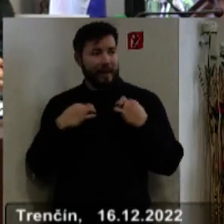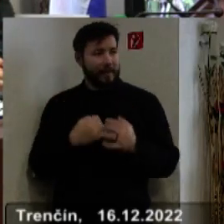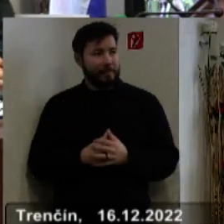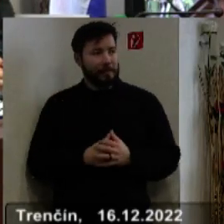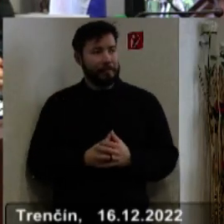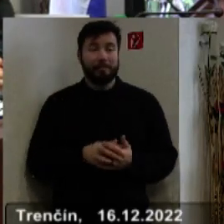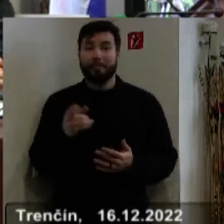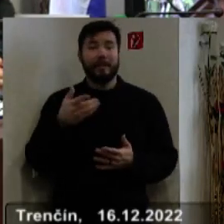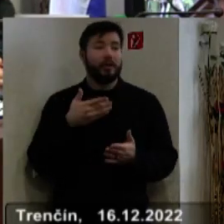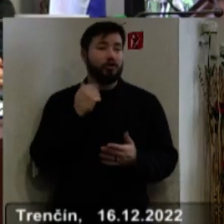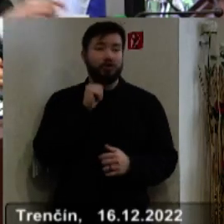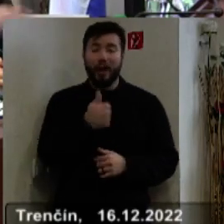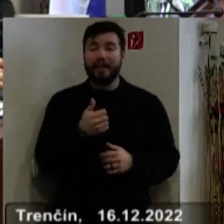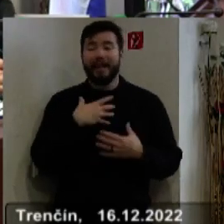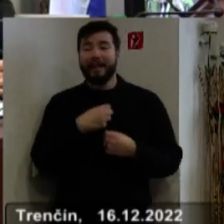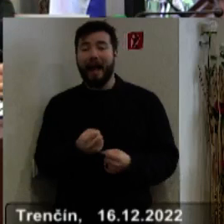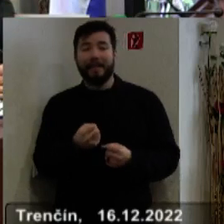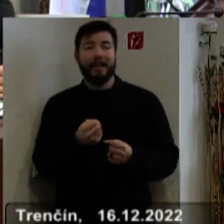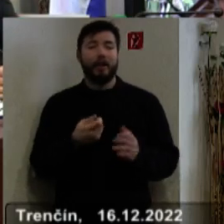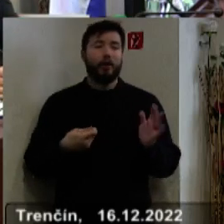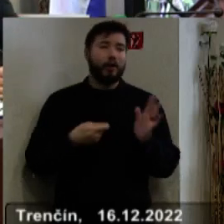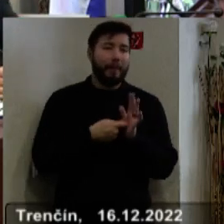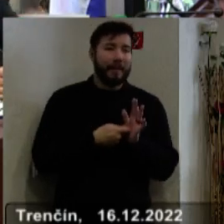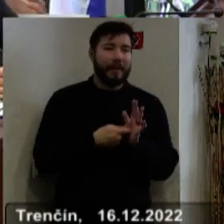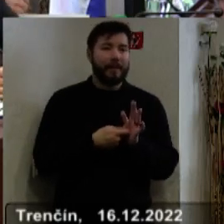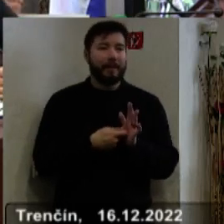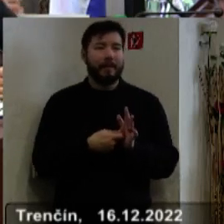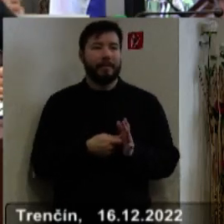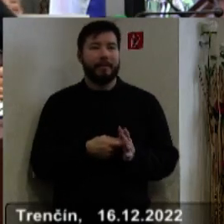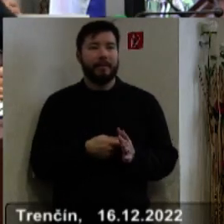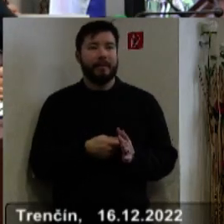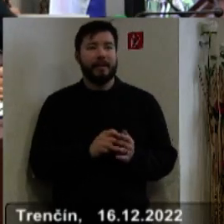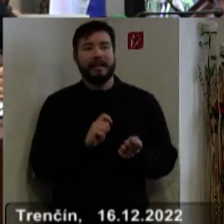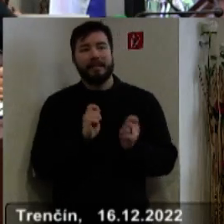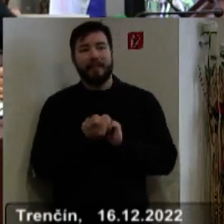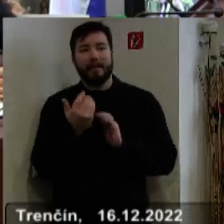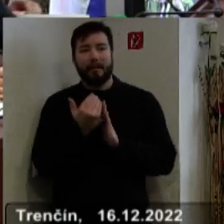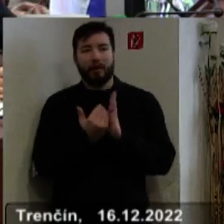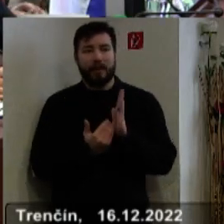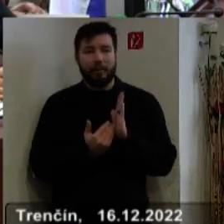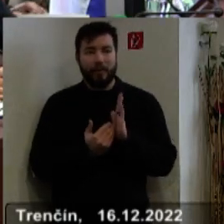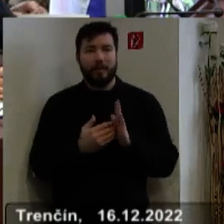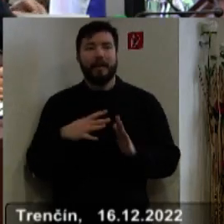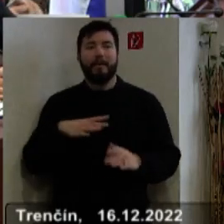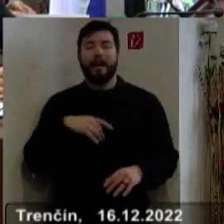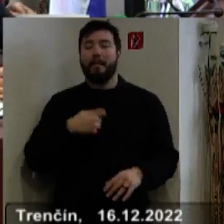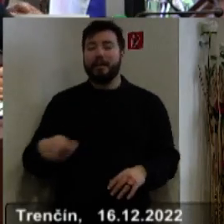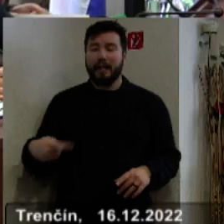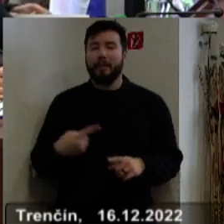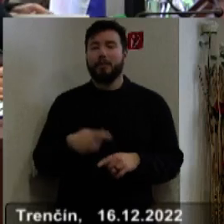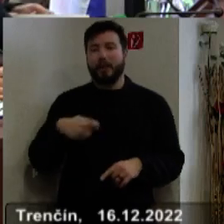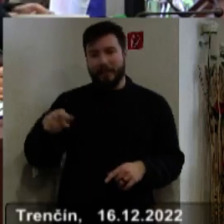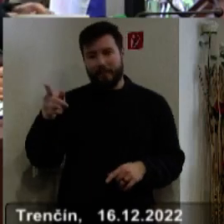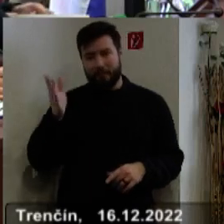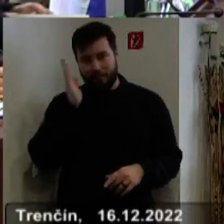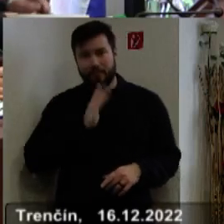žiadne návrhy na doplnenie, respektíve zmenu programu, tak budeme pani poslankyň, pani poslanci hlasovať o